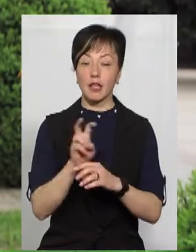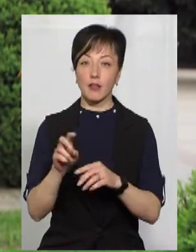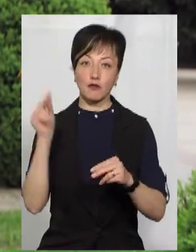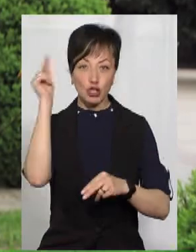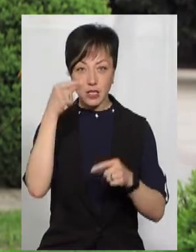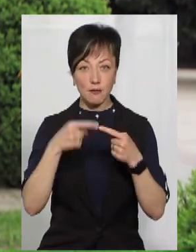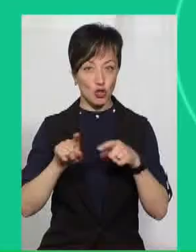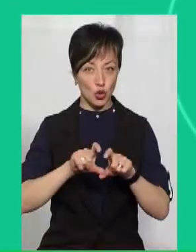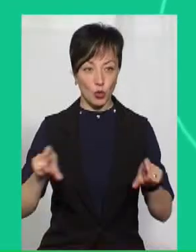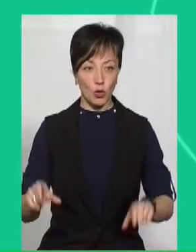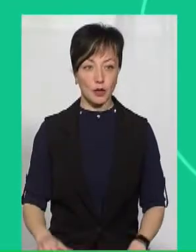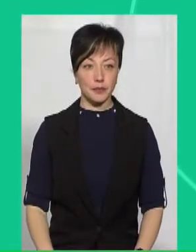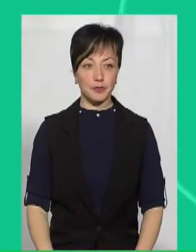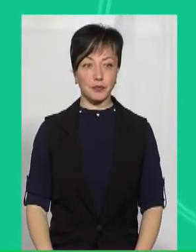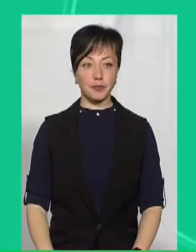інші школи.